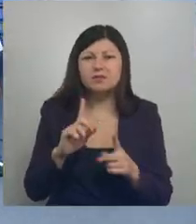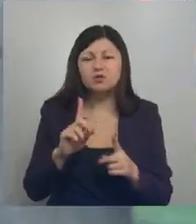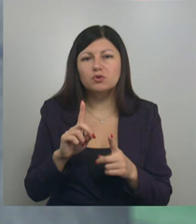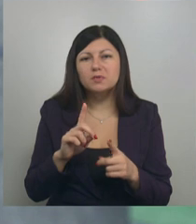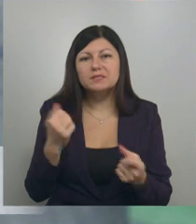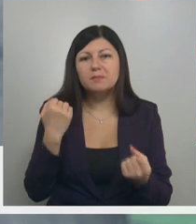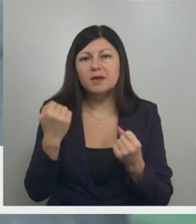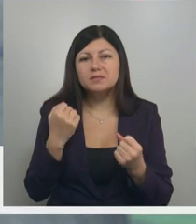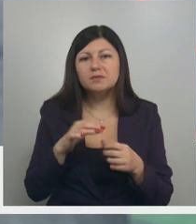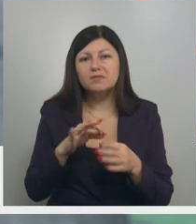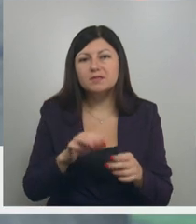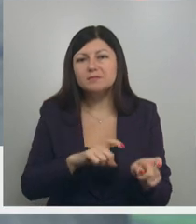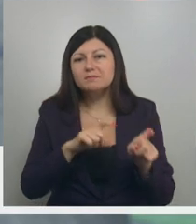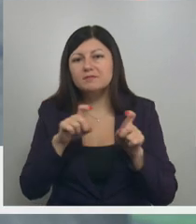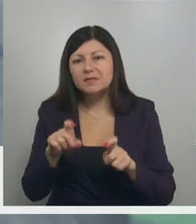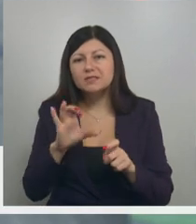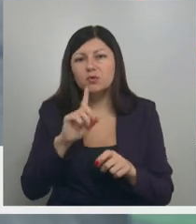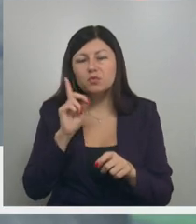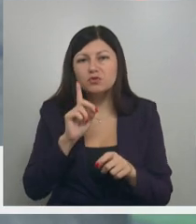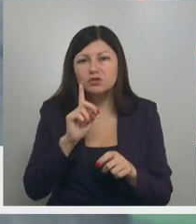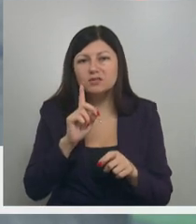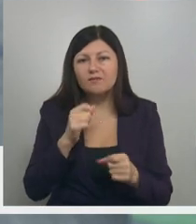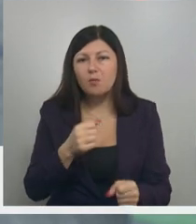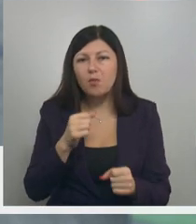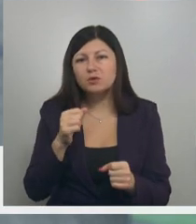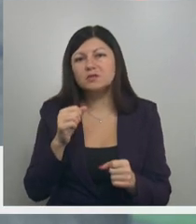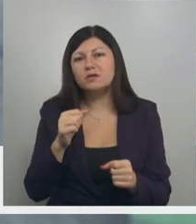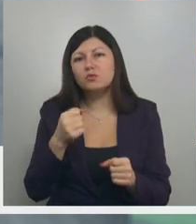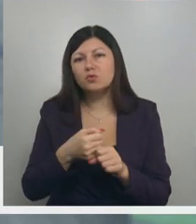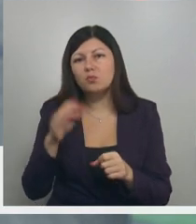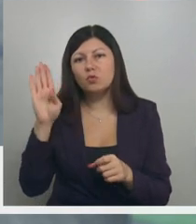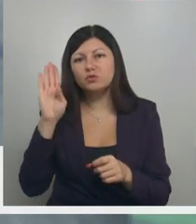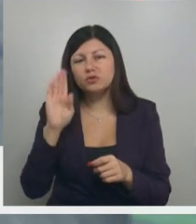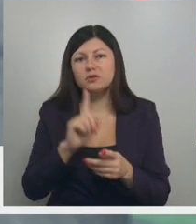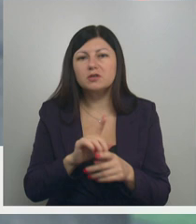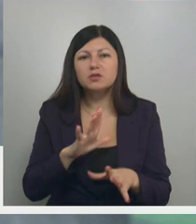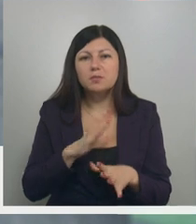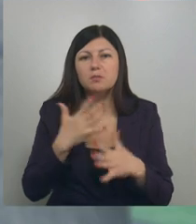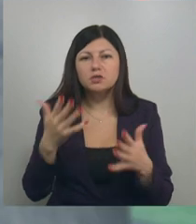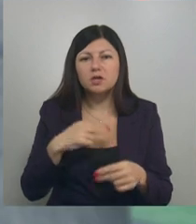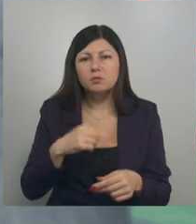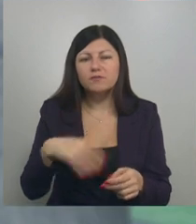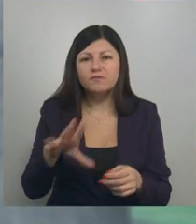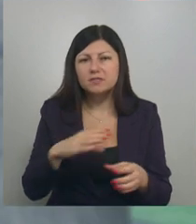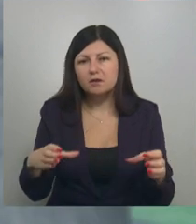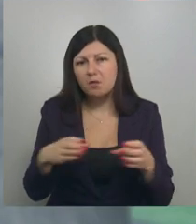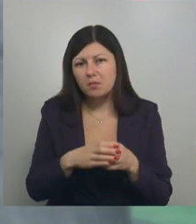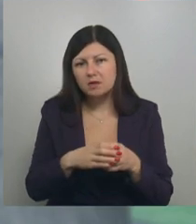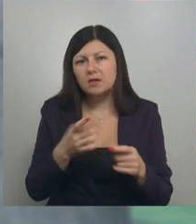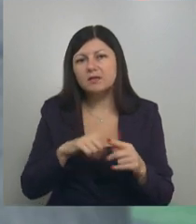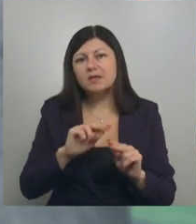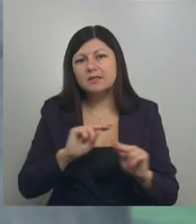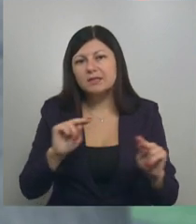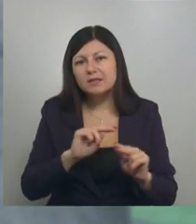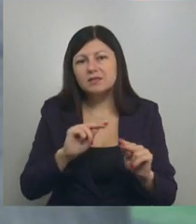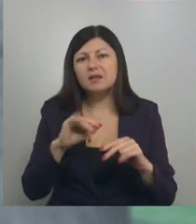спортсмена с юношеского бокса до мужчины, здесь как раз должна быть большая работа всей команды. Это и тренер,